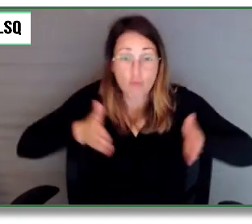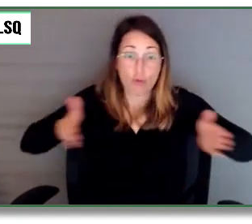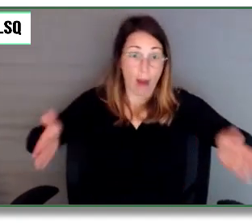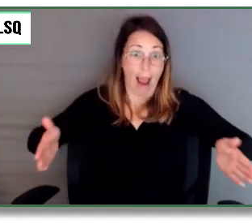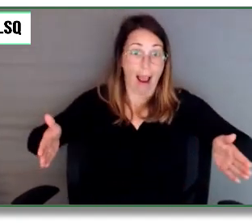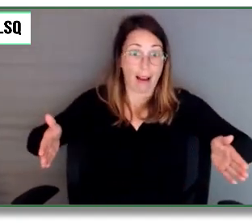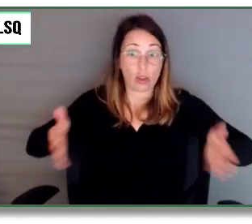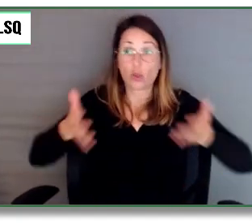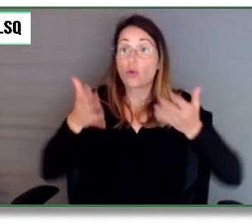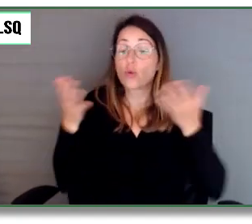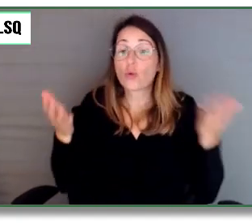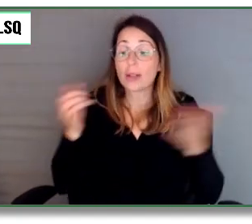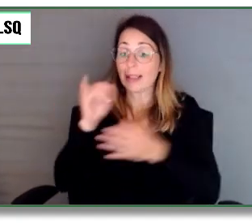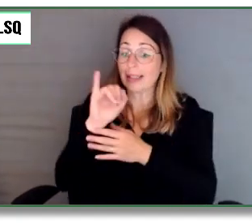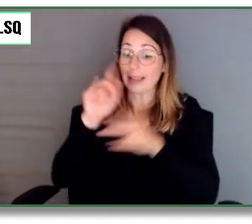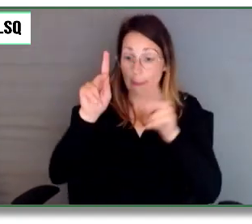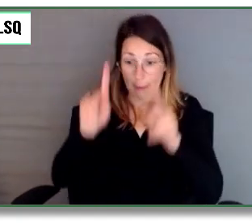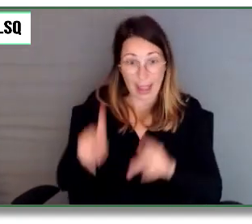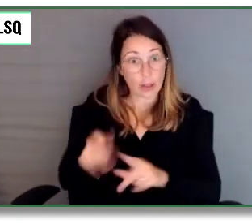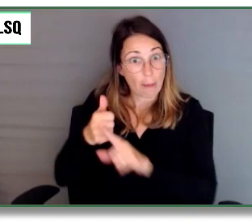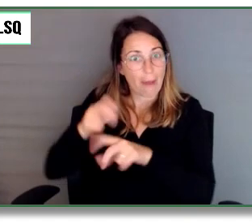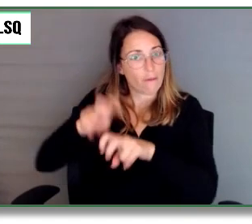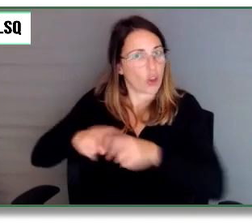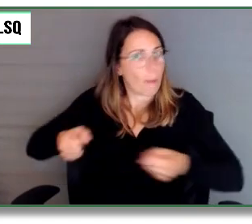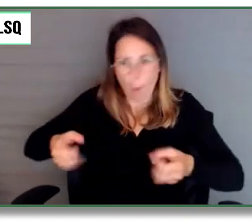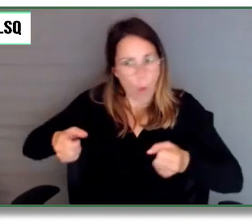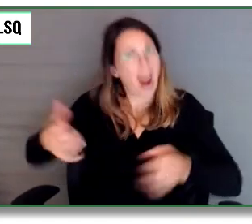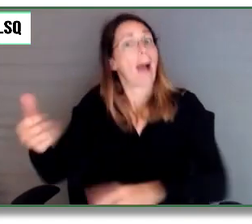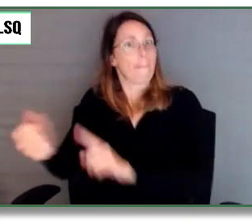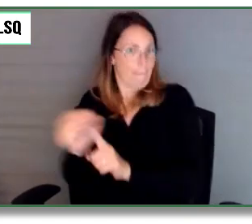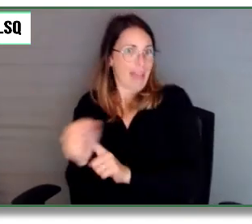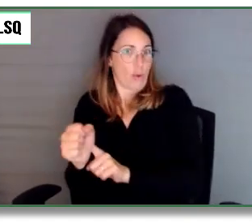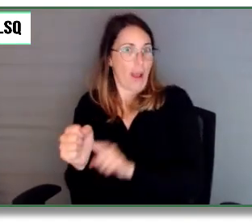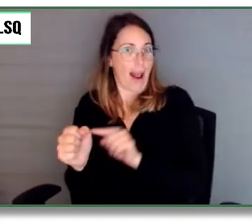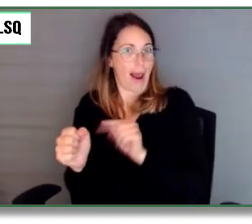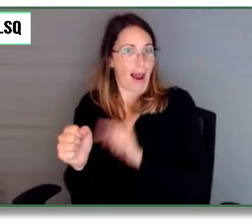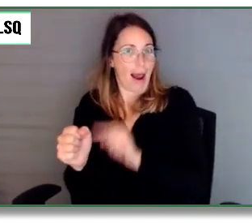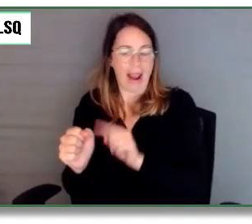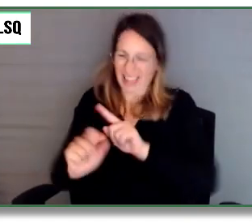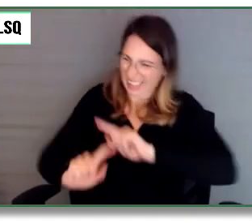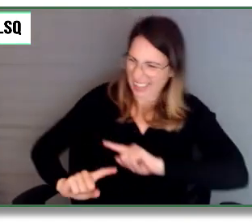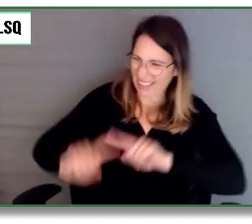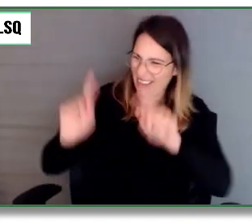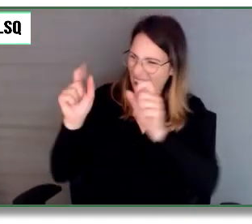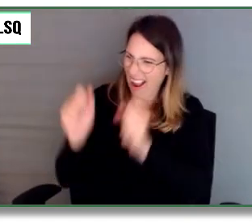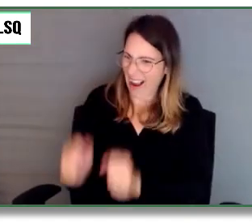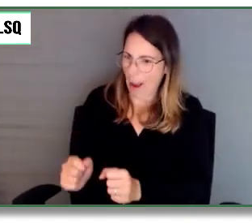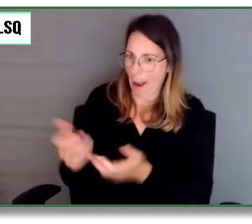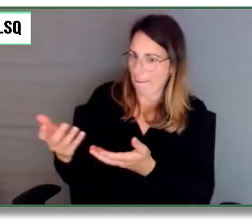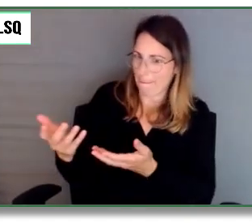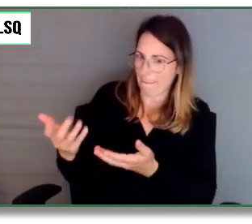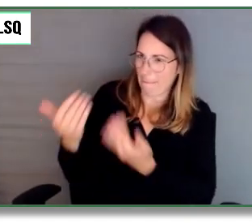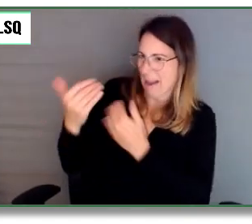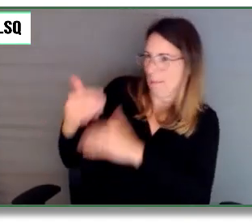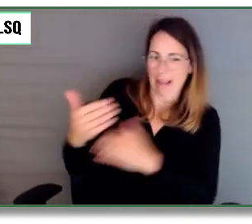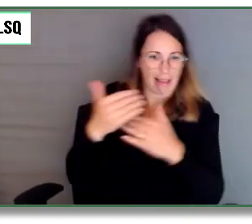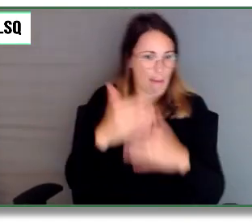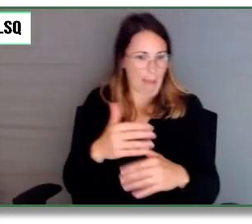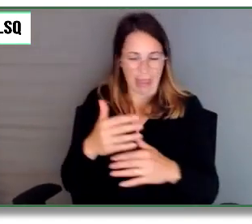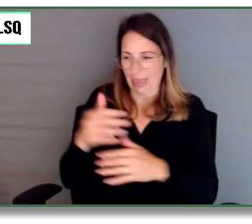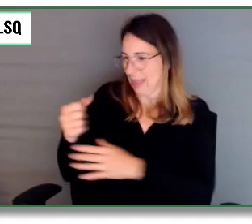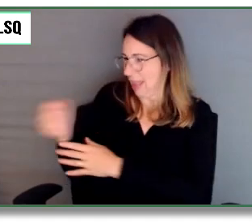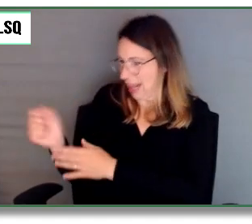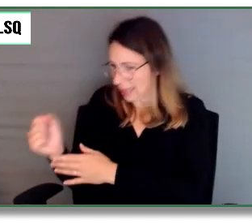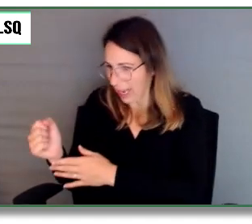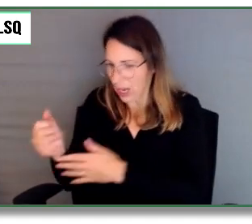n'a pas la même capacité que quelqu'un qui a un fauteuil roulant électrique. Une personne peut le faire seule, une personne